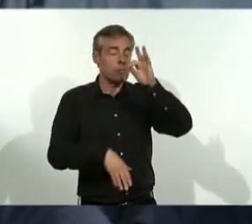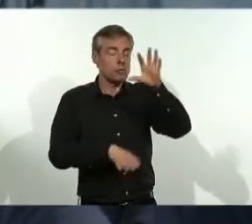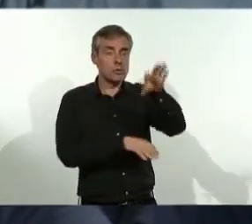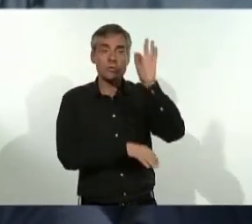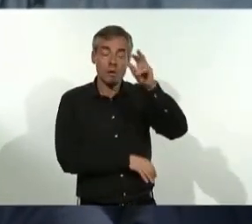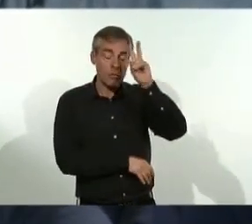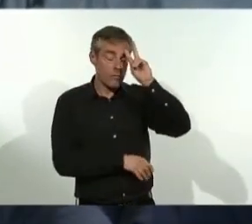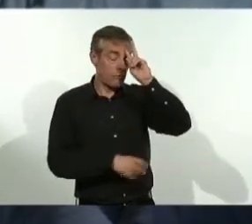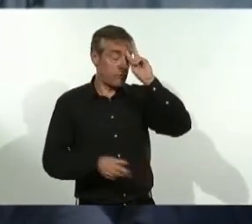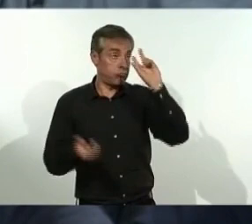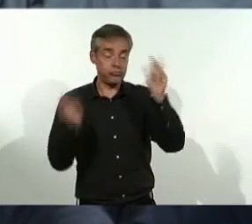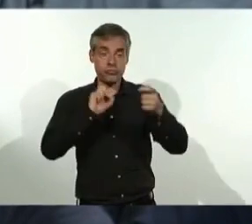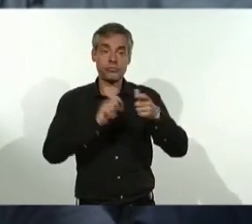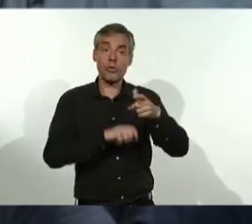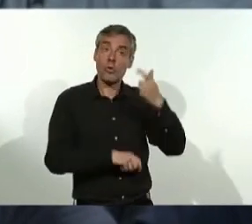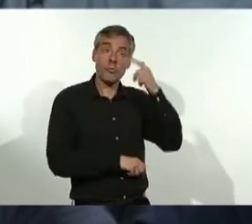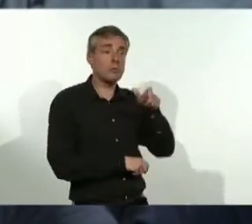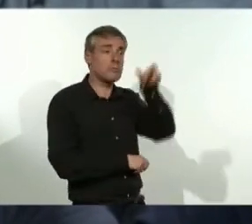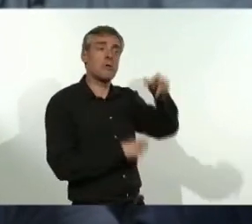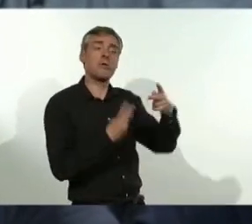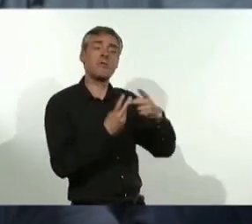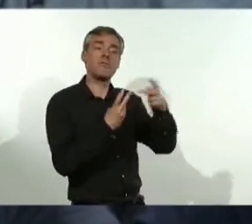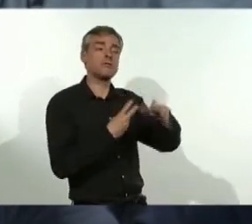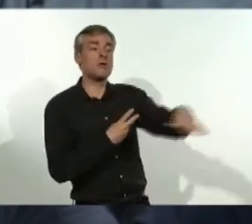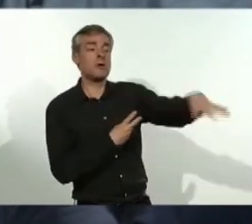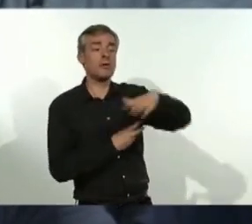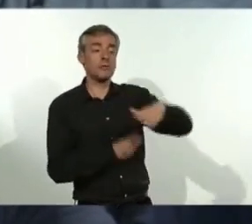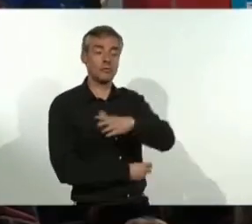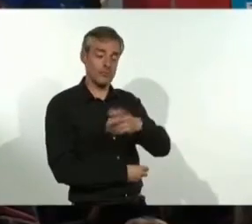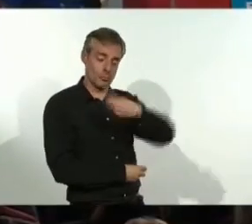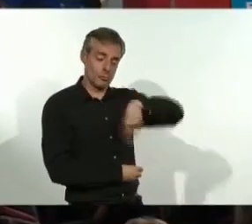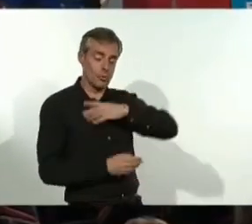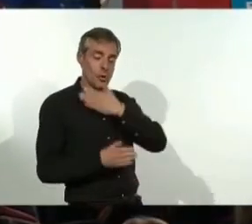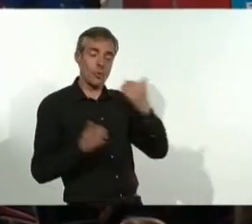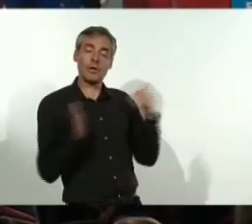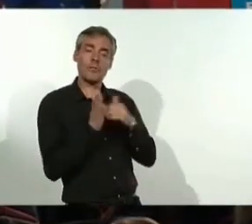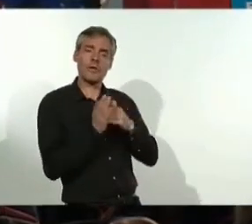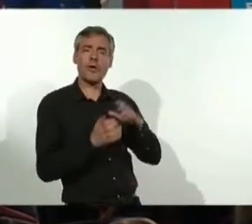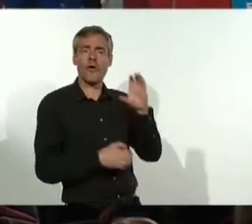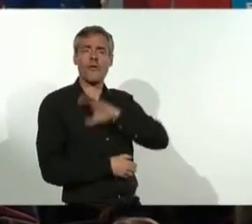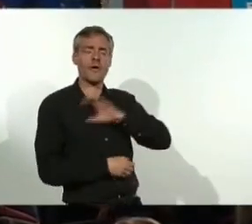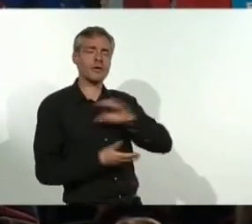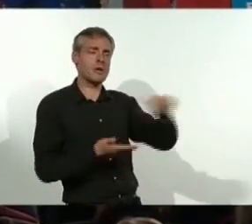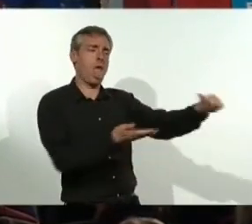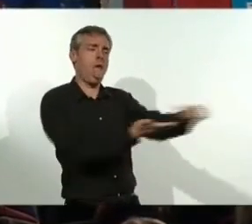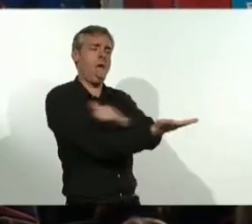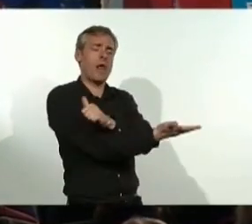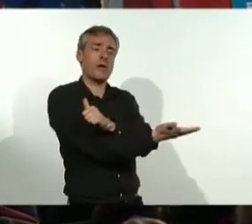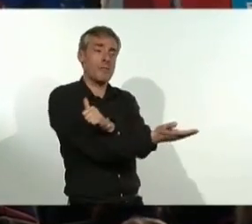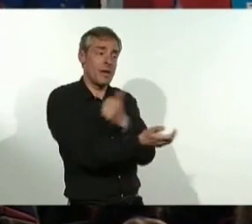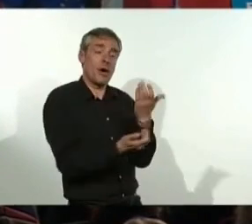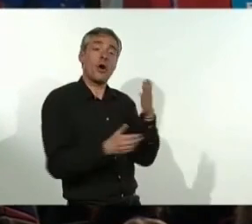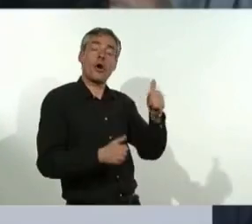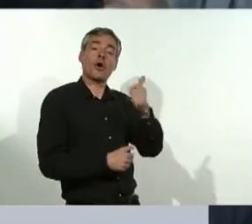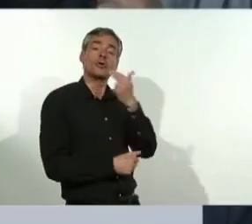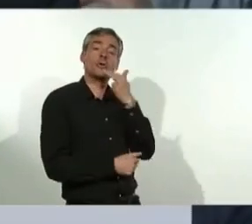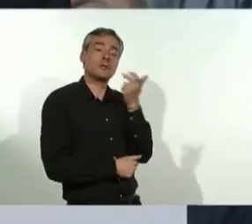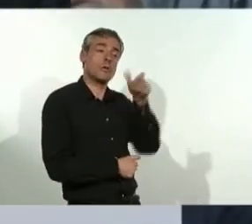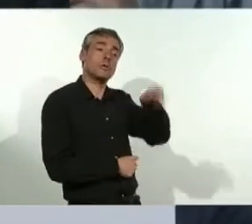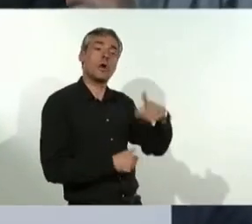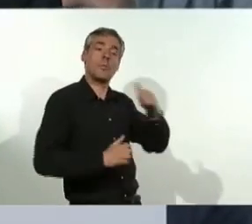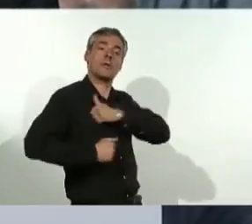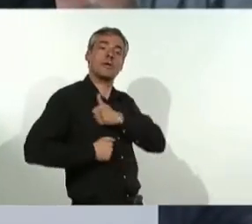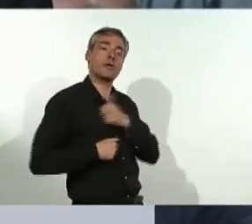de dire nous valons mieux que le voisin, alors allons le détruire, mais allons le détruire avec la chair des autres. Madame Le